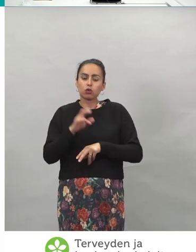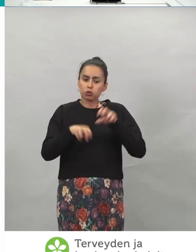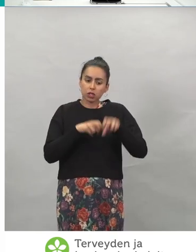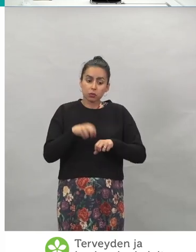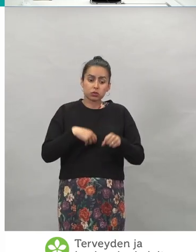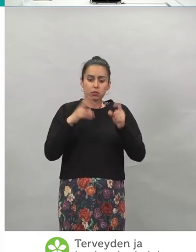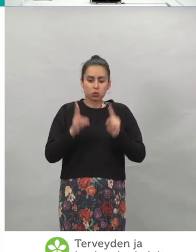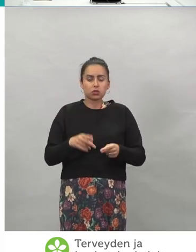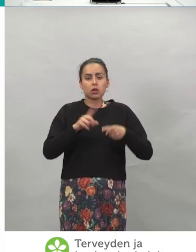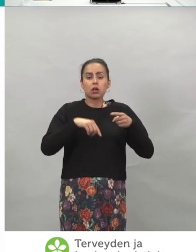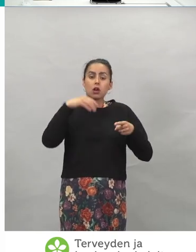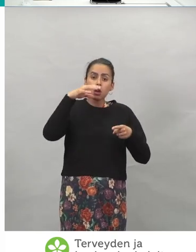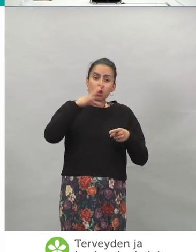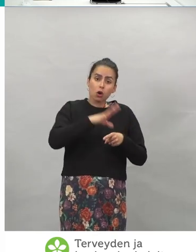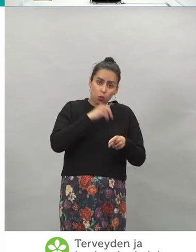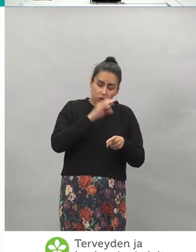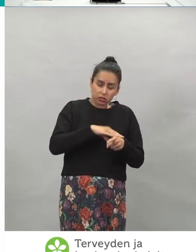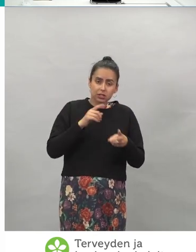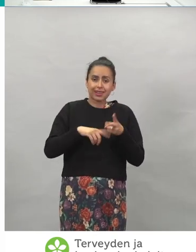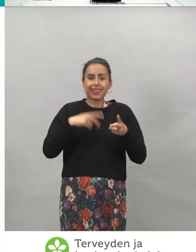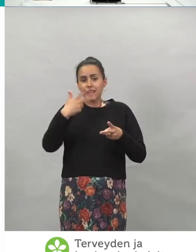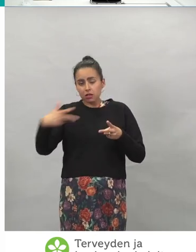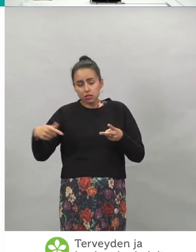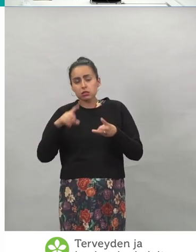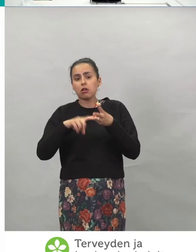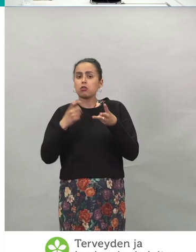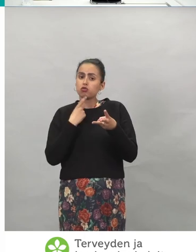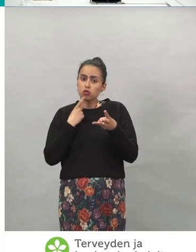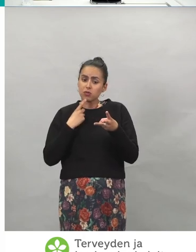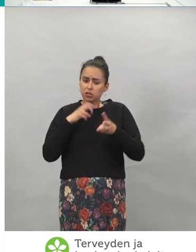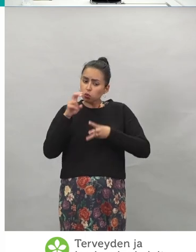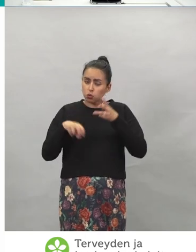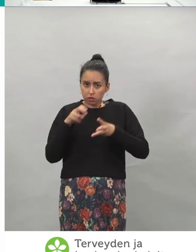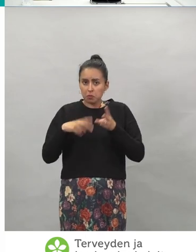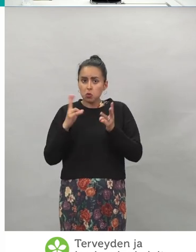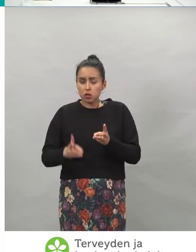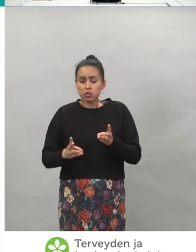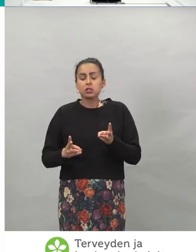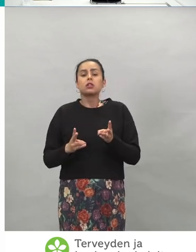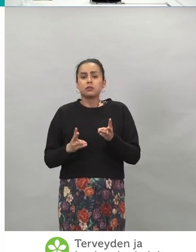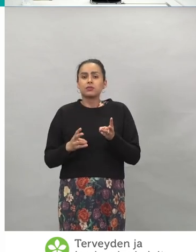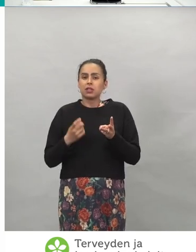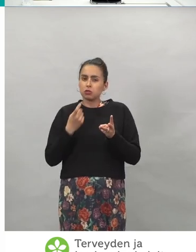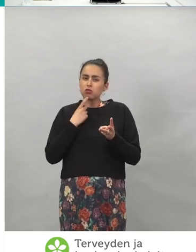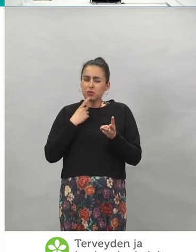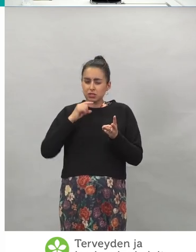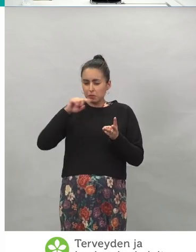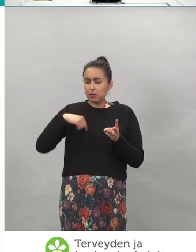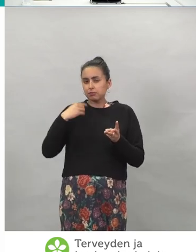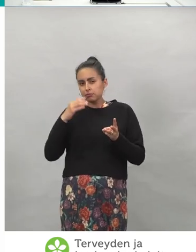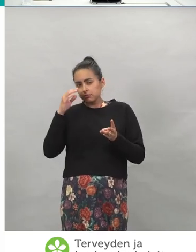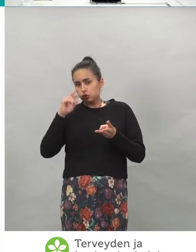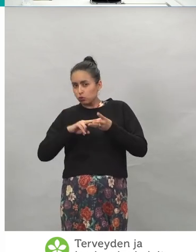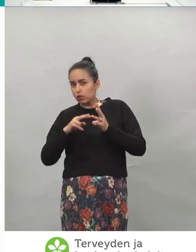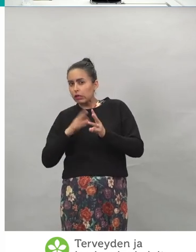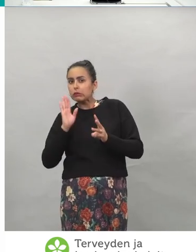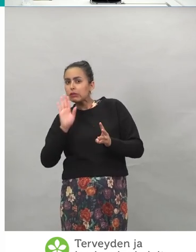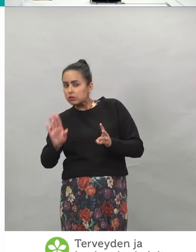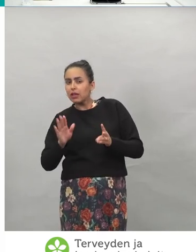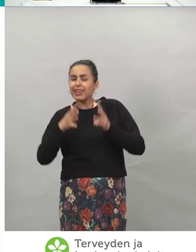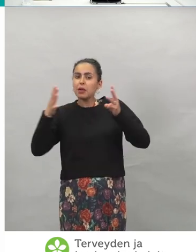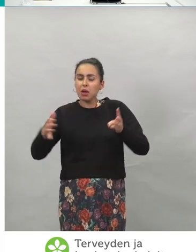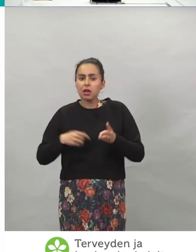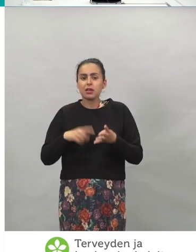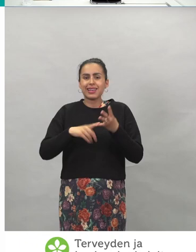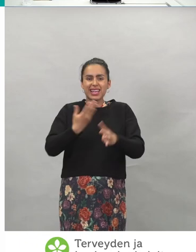Ruotsissa ja Tanskassa. Suomessa me myös ollaan suunnittelemassa tulevaisuutta ajatellen ja sitten Espanjassa,